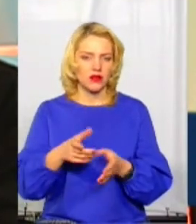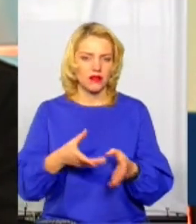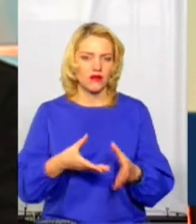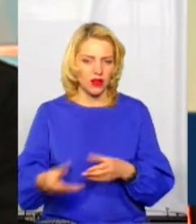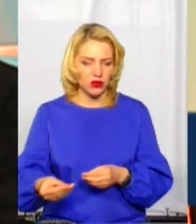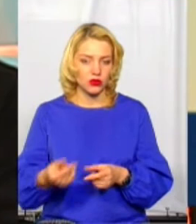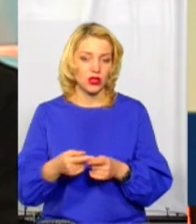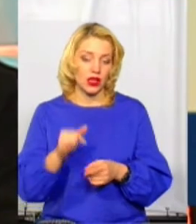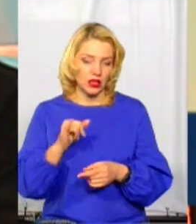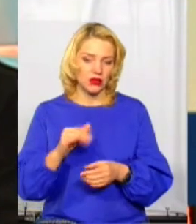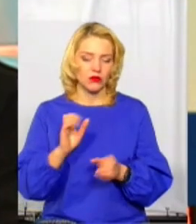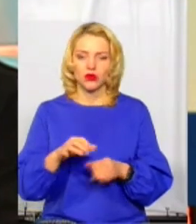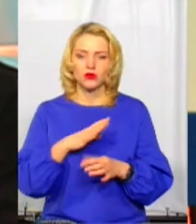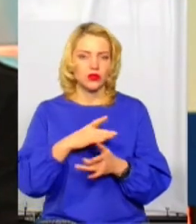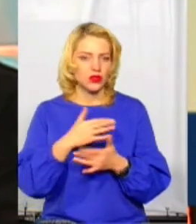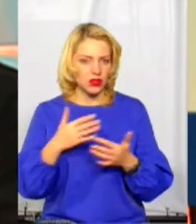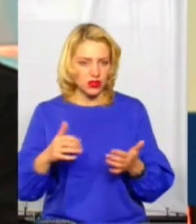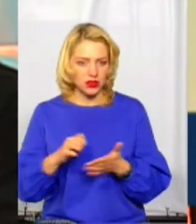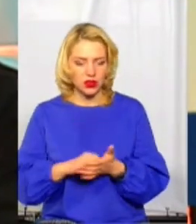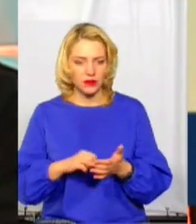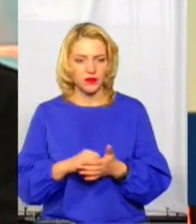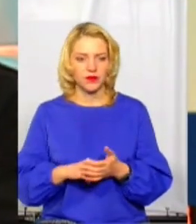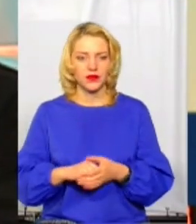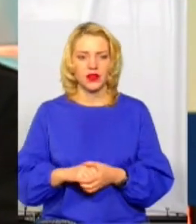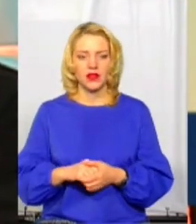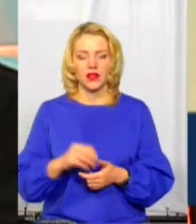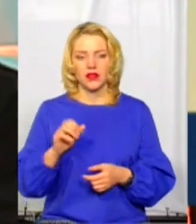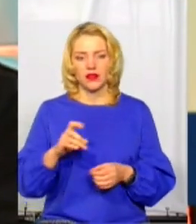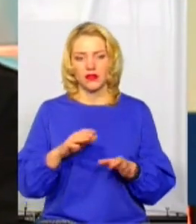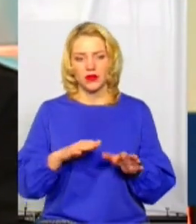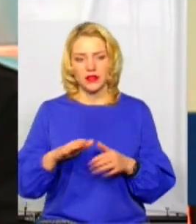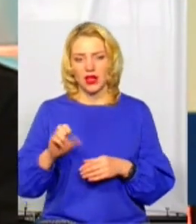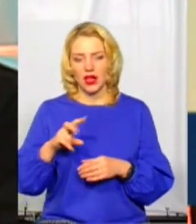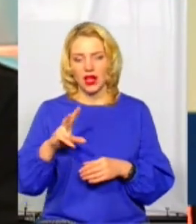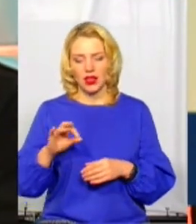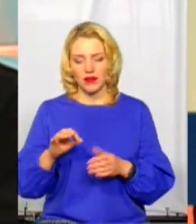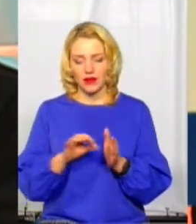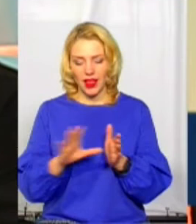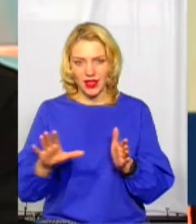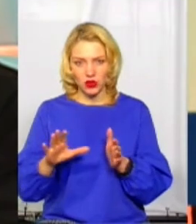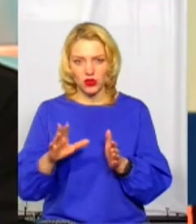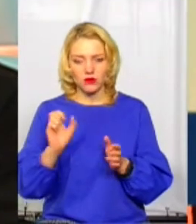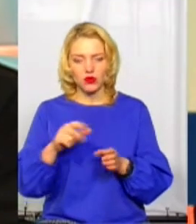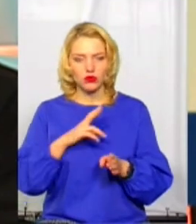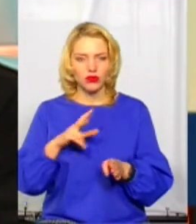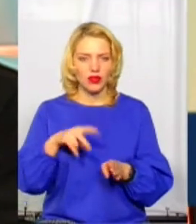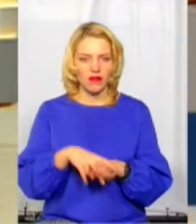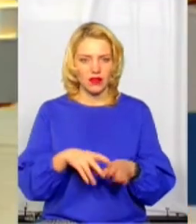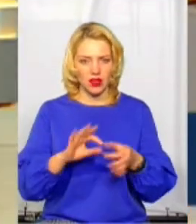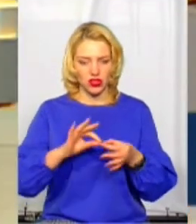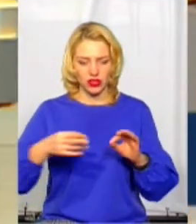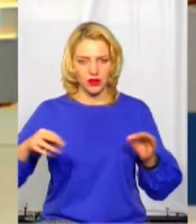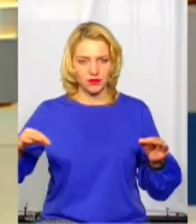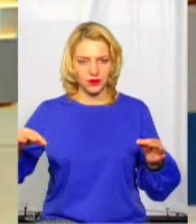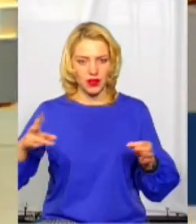вогнегасників, під час рейду було виявлено в деяких торгівельних місцях електромереж, які перенавантажені різними